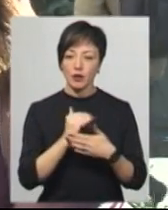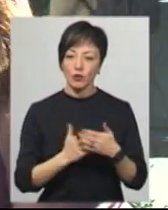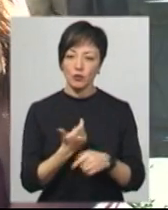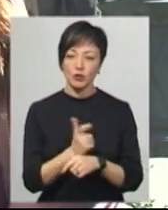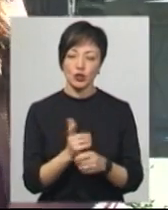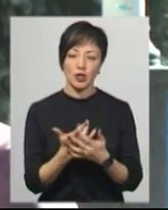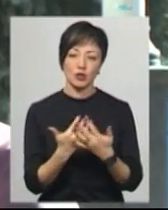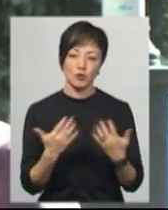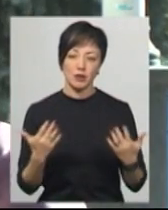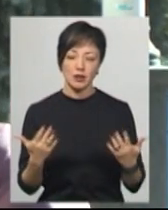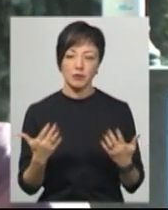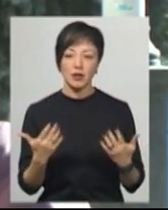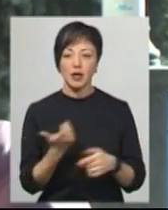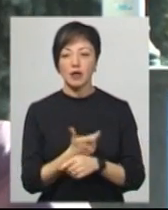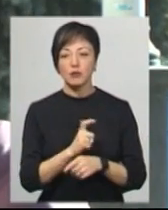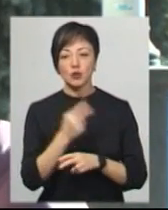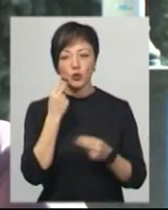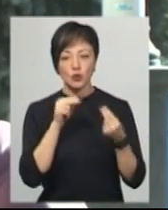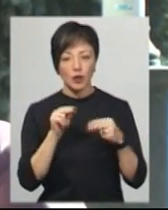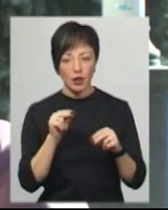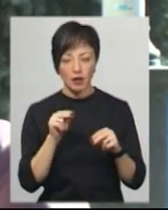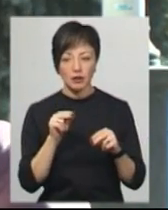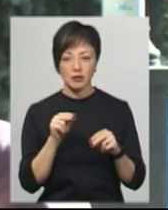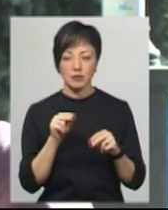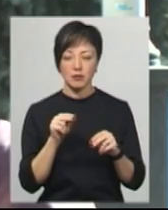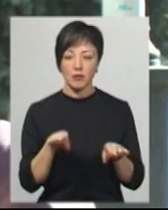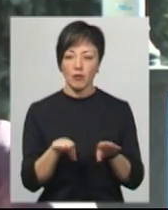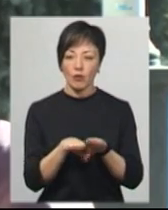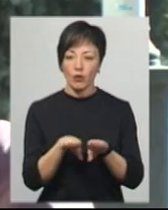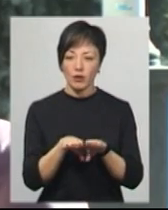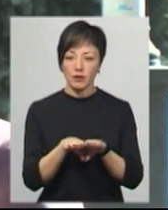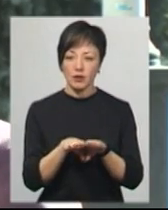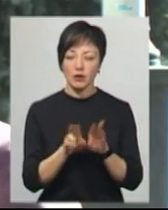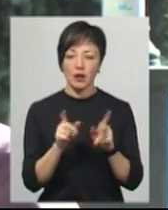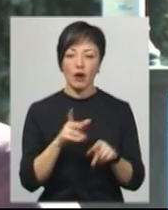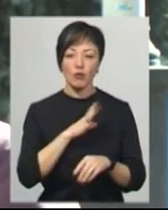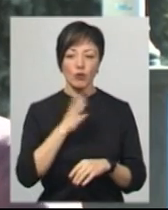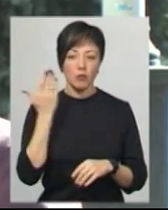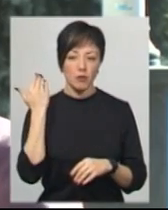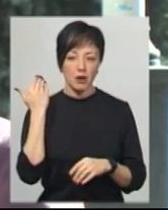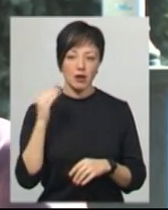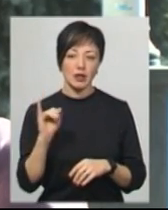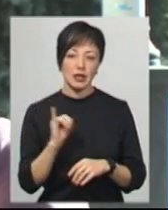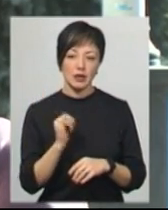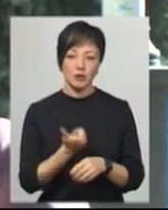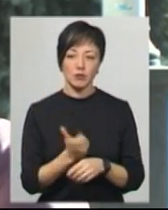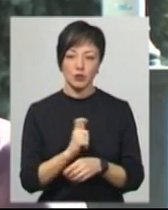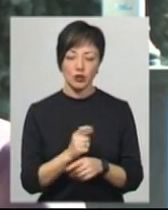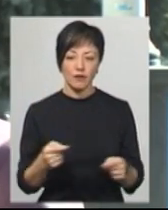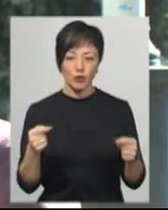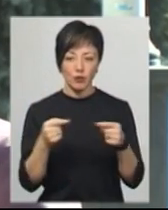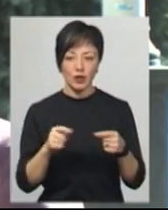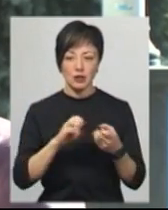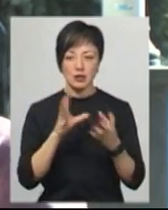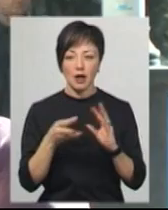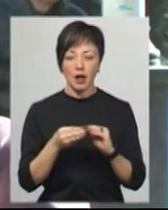різноманітним. Більш удосконаленим, порівняно до тим, як було попередньо, і воно більш відповідає